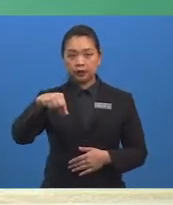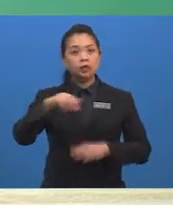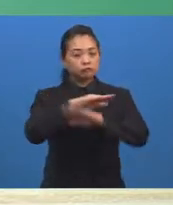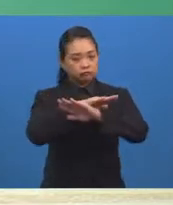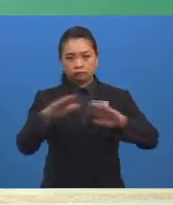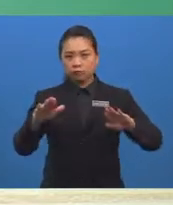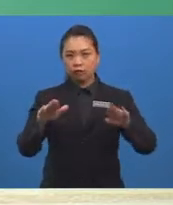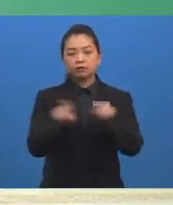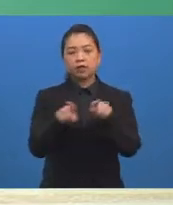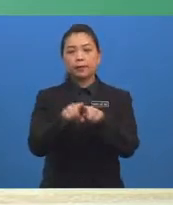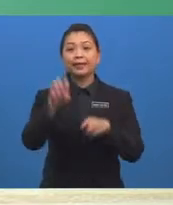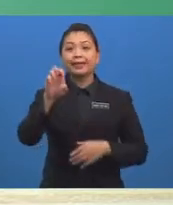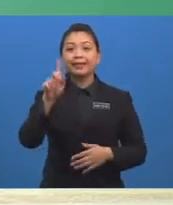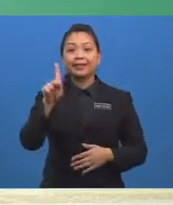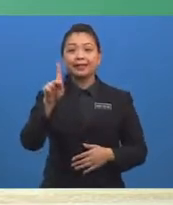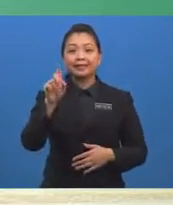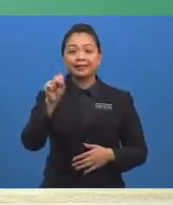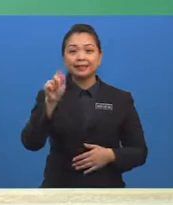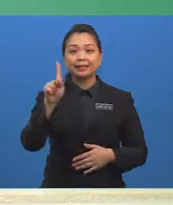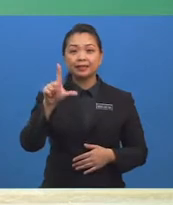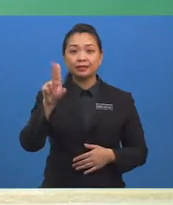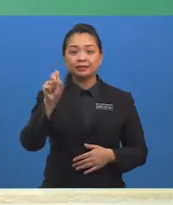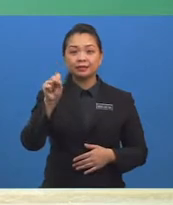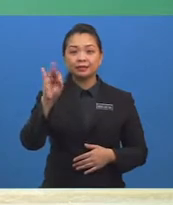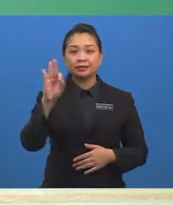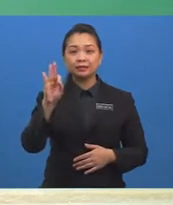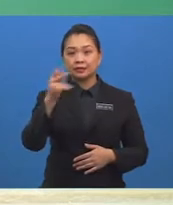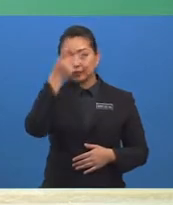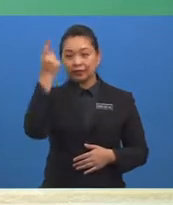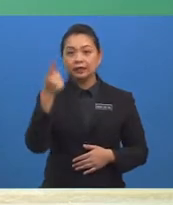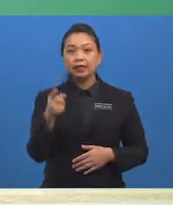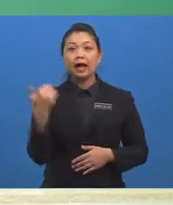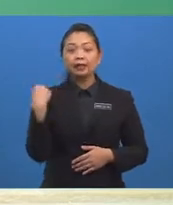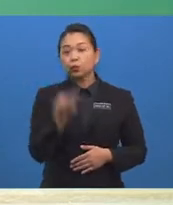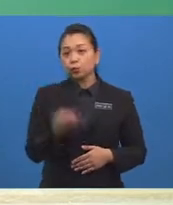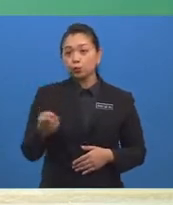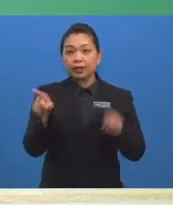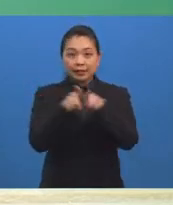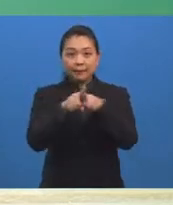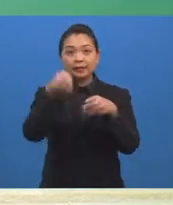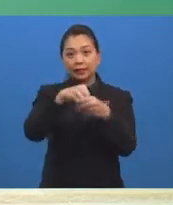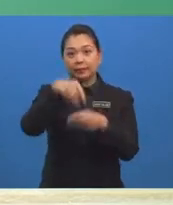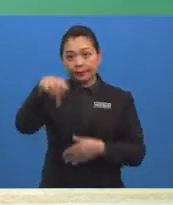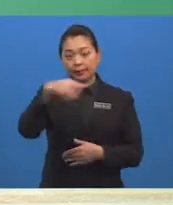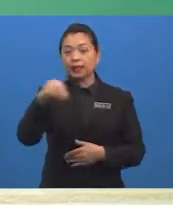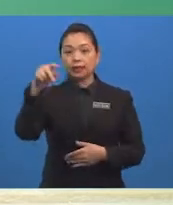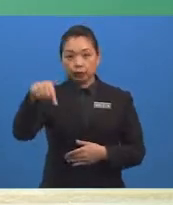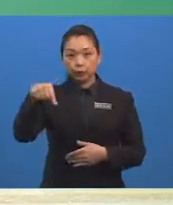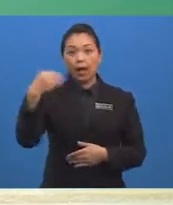saling eksklusif Kerana terdapat unsur yang sama di dalam peristiwa P dan peristiwa Q